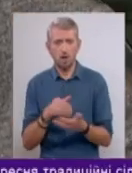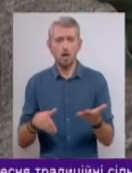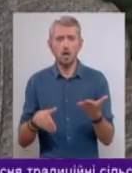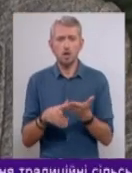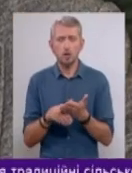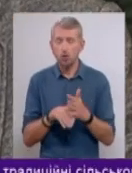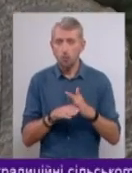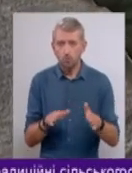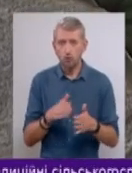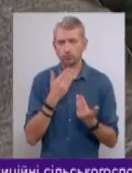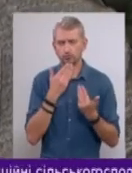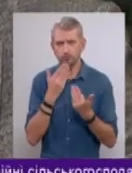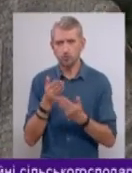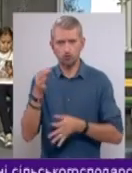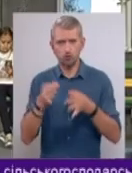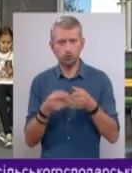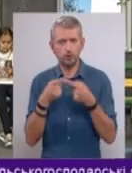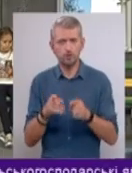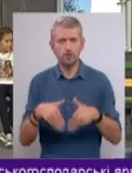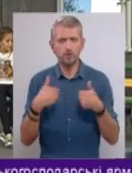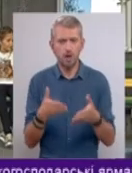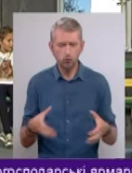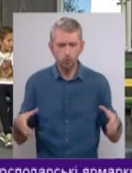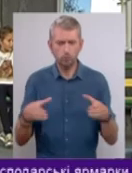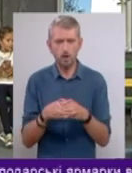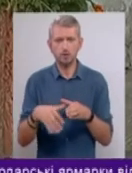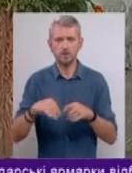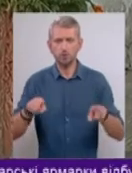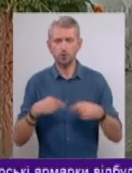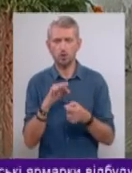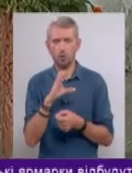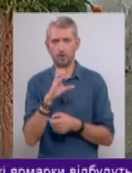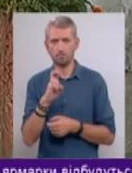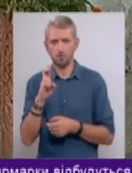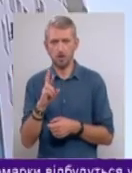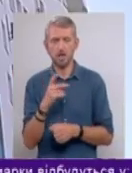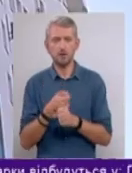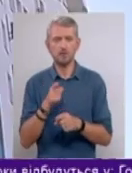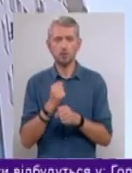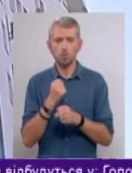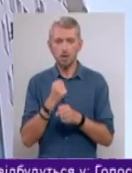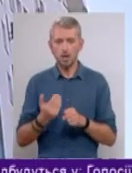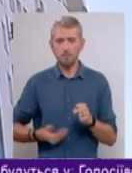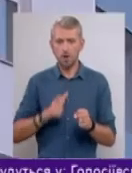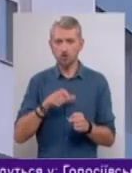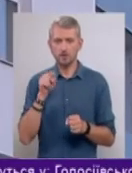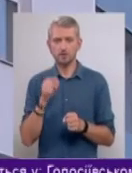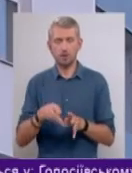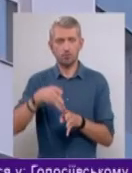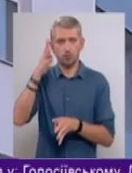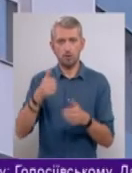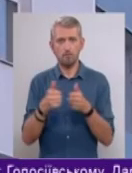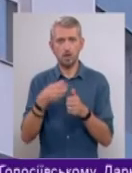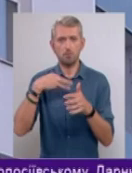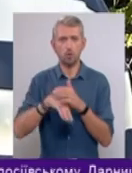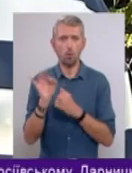ворушати до суду. Альтернативний варіант згуртуватися усім і створити УСББ. Як це зробили мешканці цієї багатоповерхівки біля